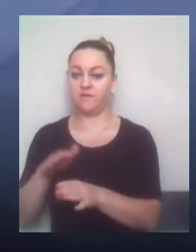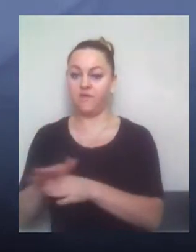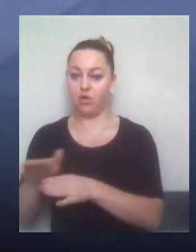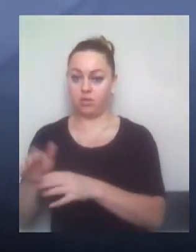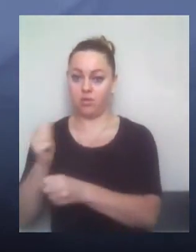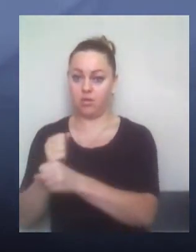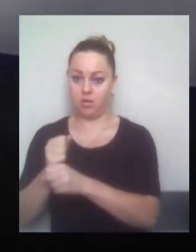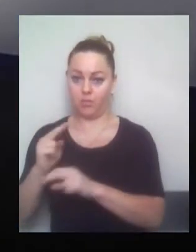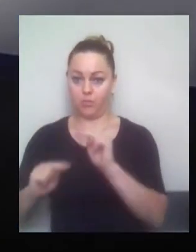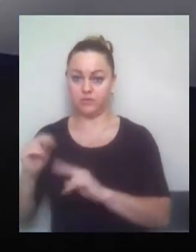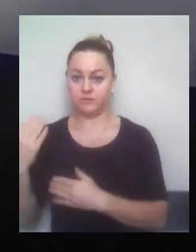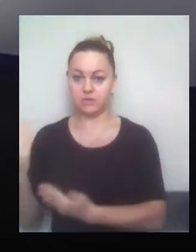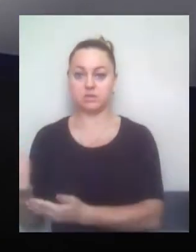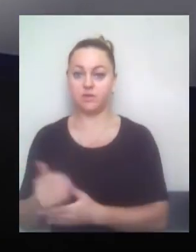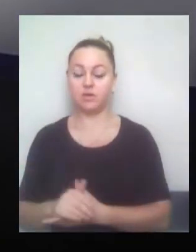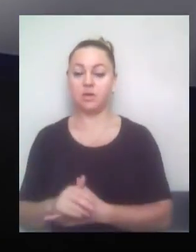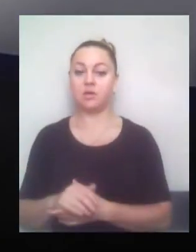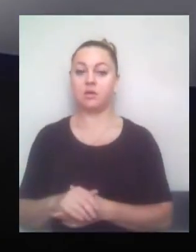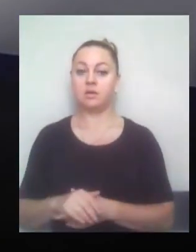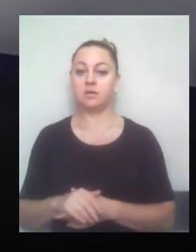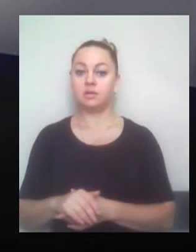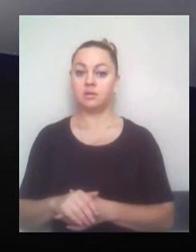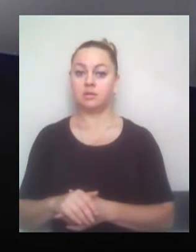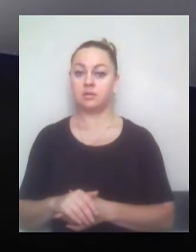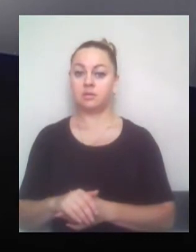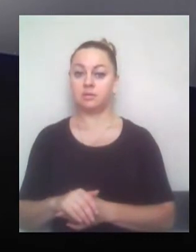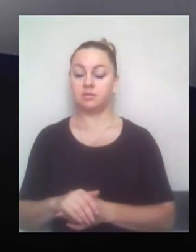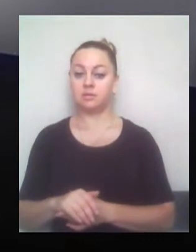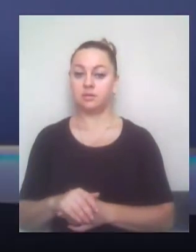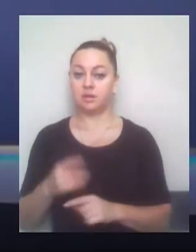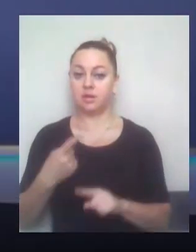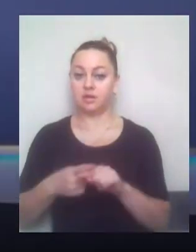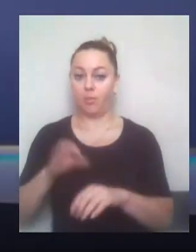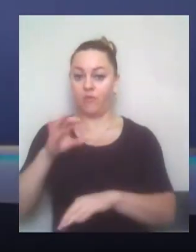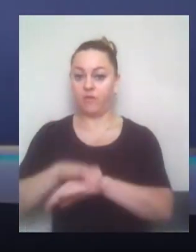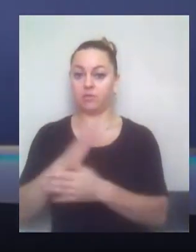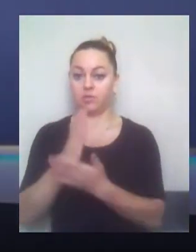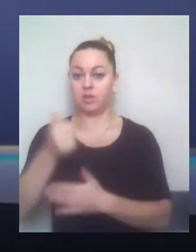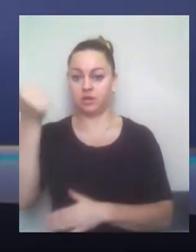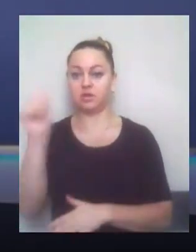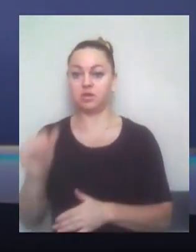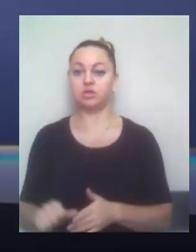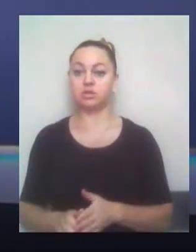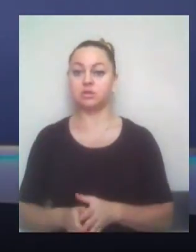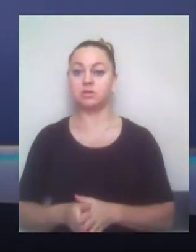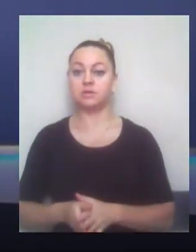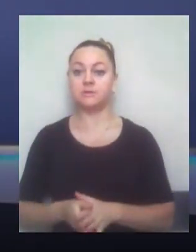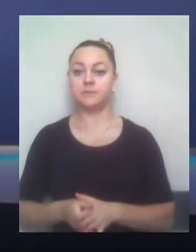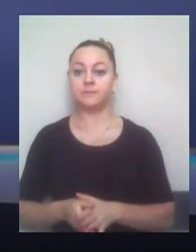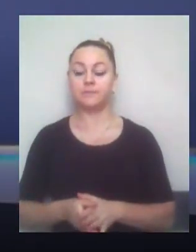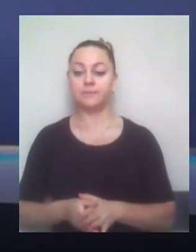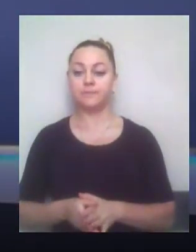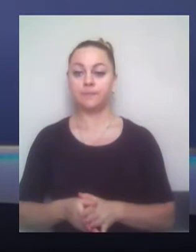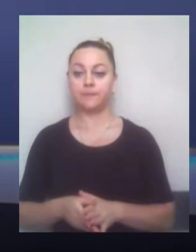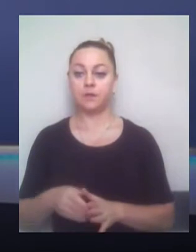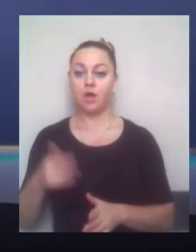сумнівно наразі, враховуючи вже наявні такі тріщини. А сторона саме місцевих мешканців вже якось була в